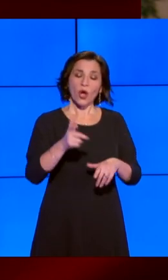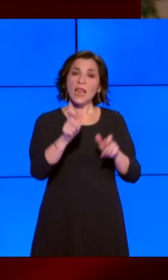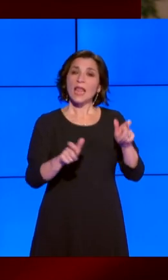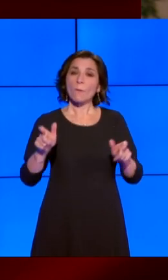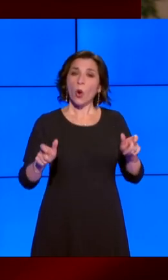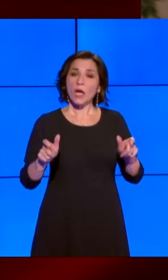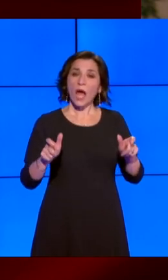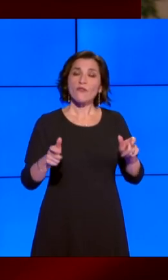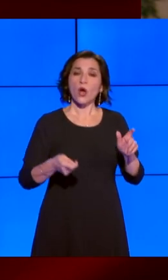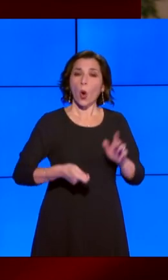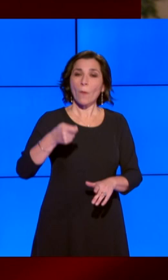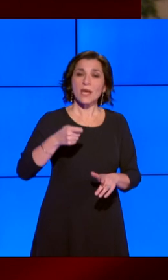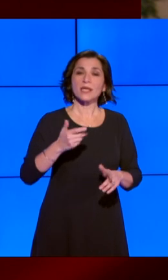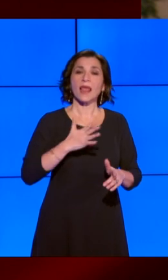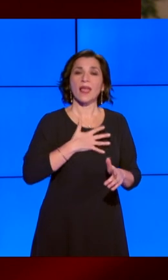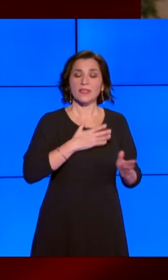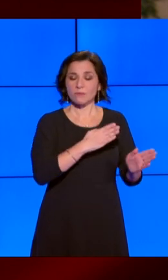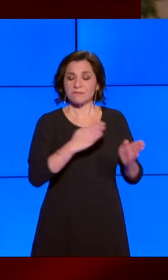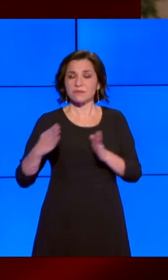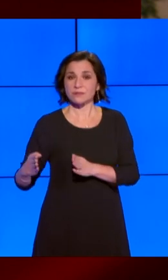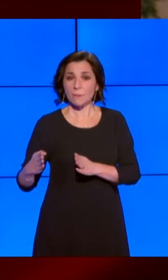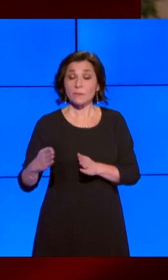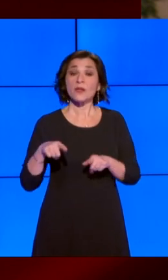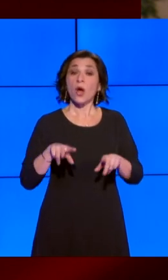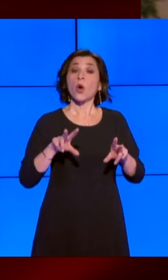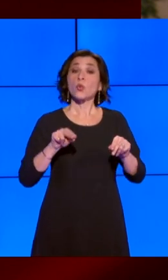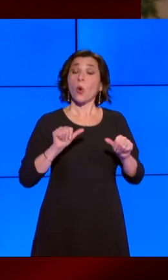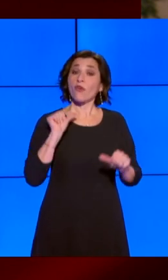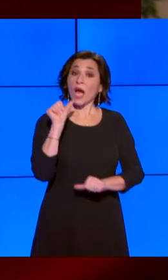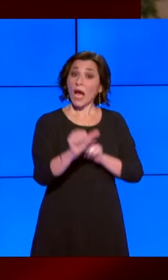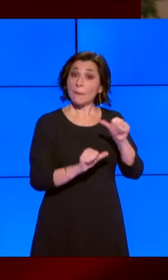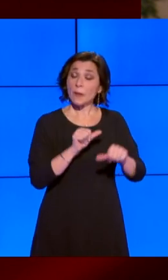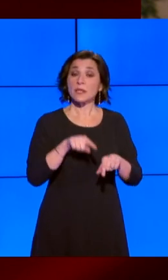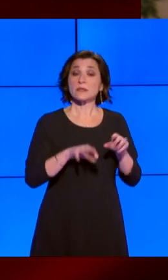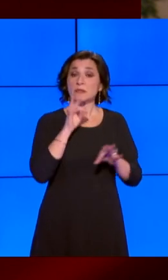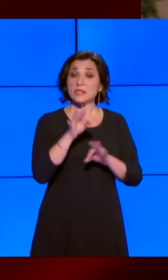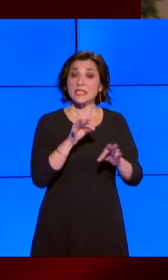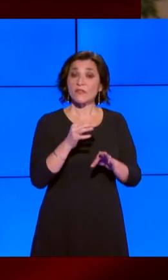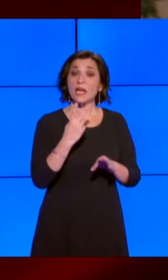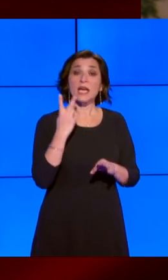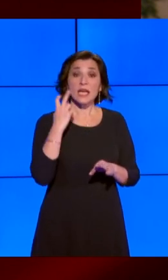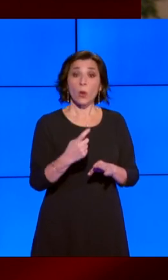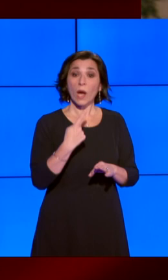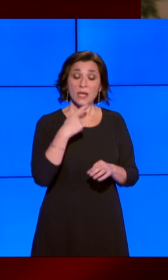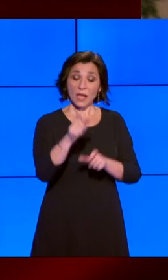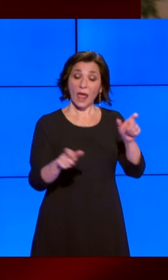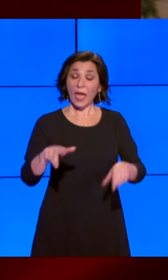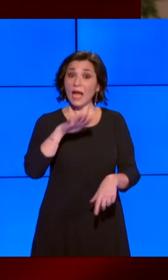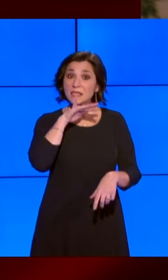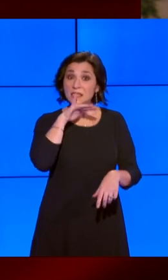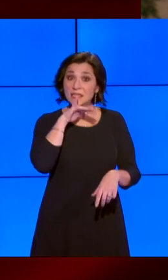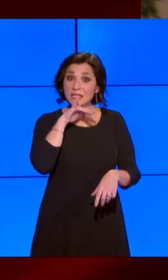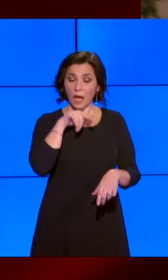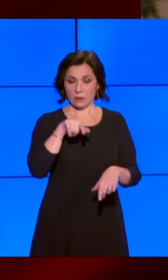Questa nuova condizione impone di predisporre, nei confronti degli anziani, parte preziosa della società,